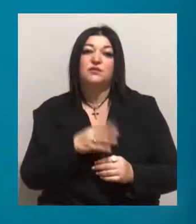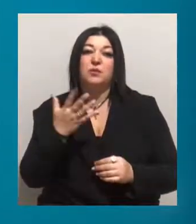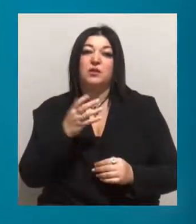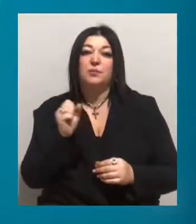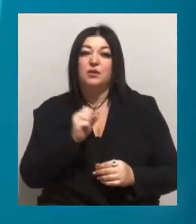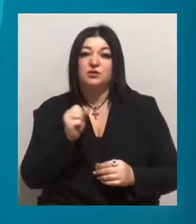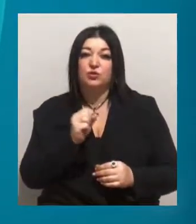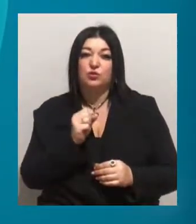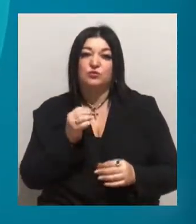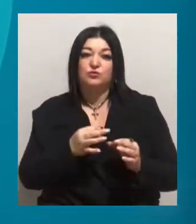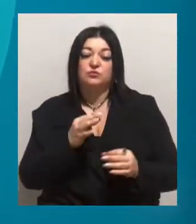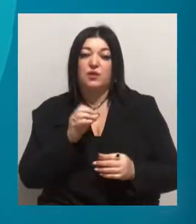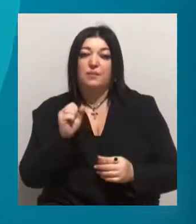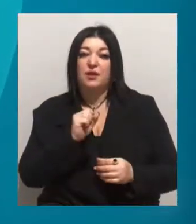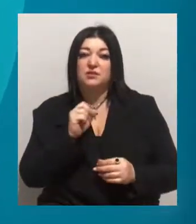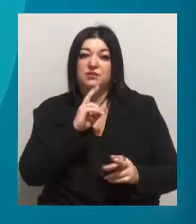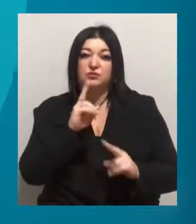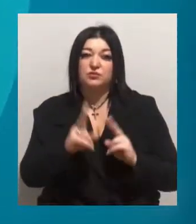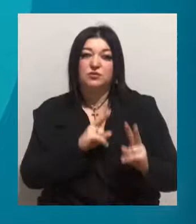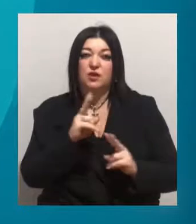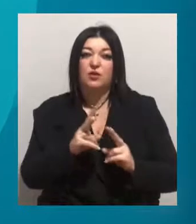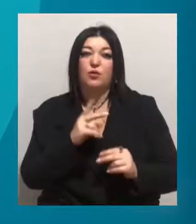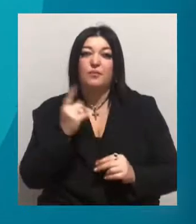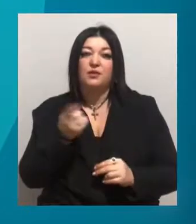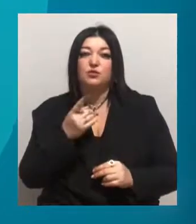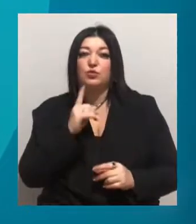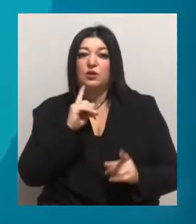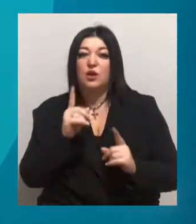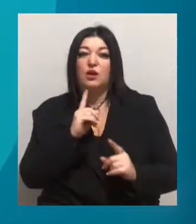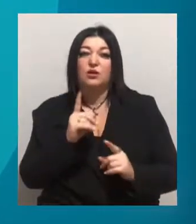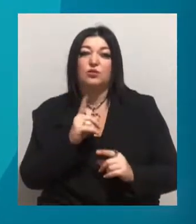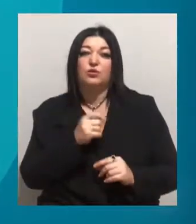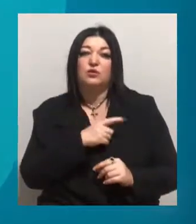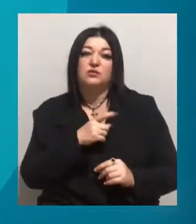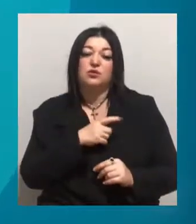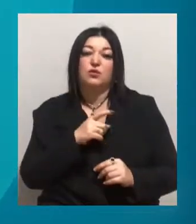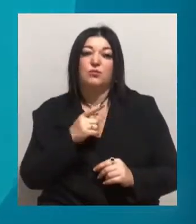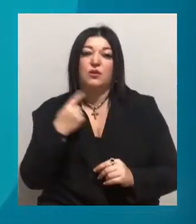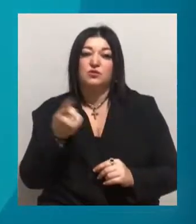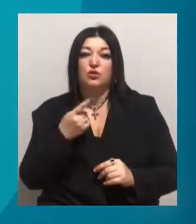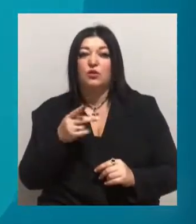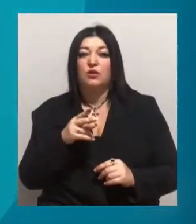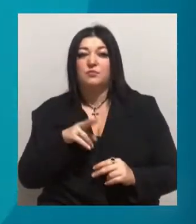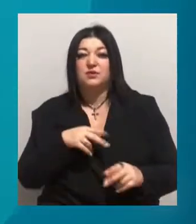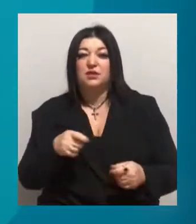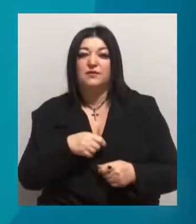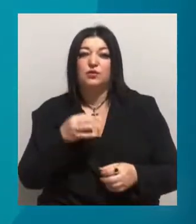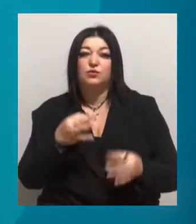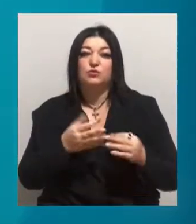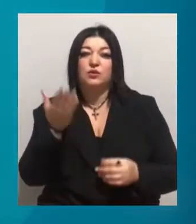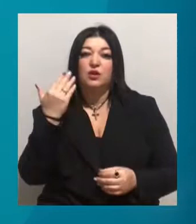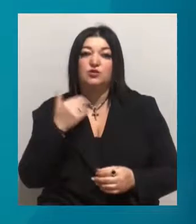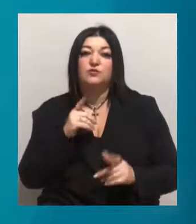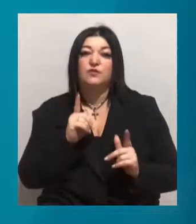апеляційну скаргу Департаменту культури обласної ради на рішення Одеського окружного адміністративного суду. Раніше його судді здовольнили позов